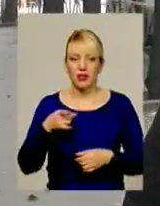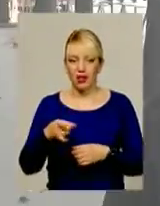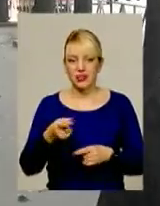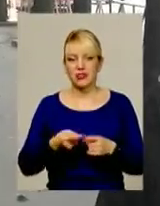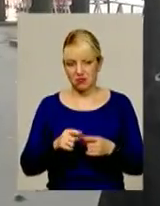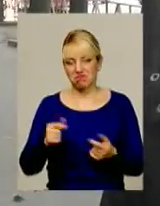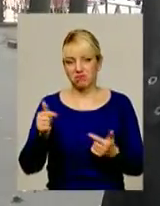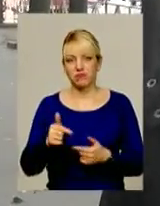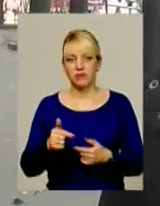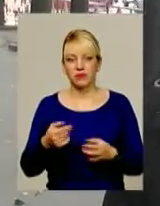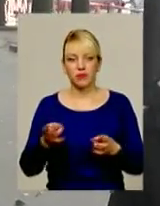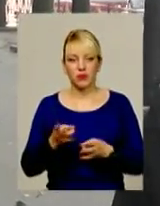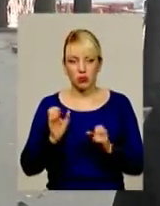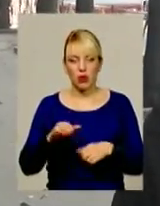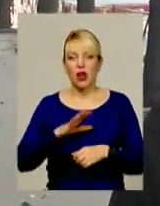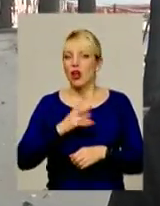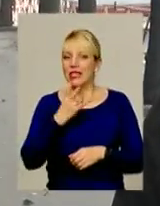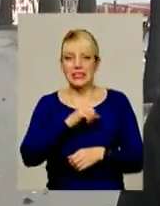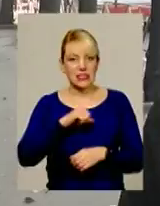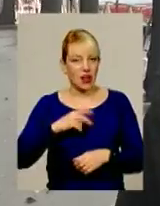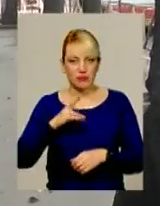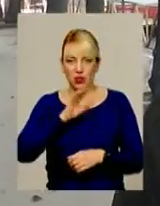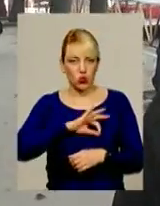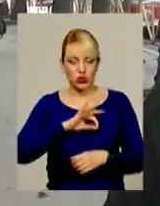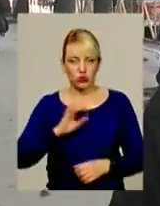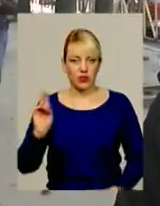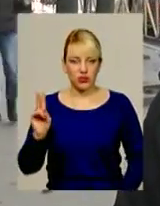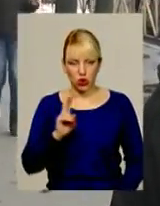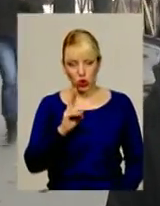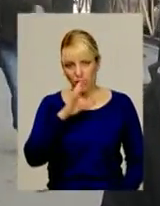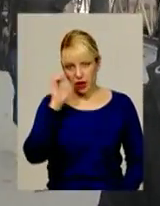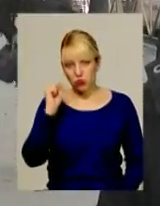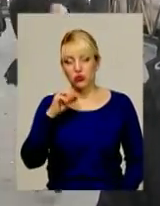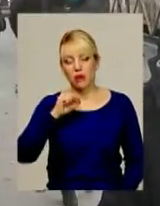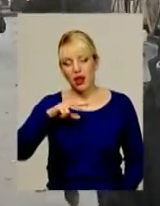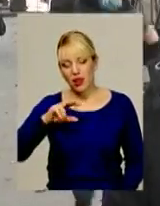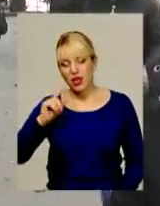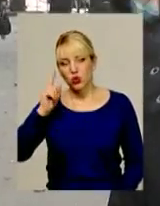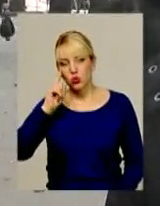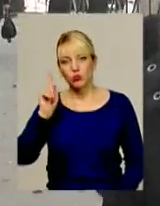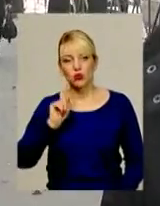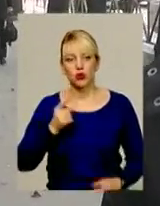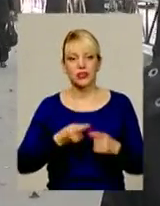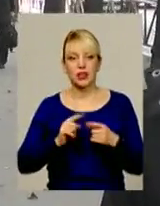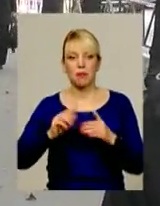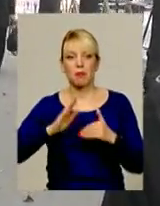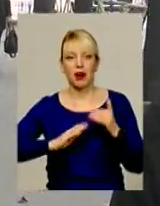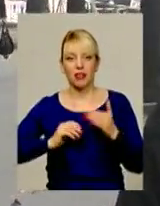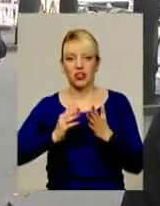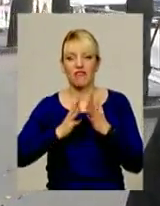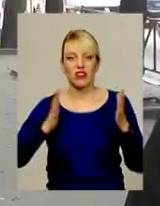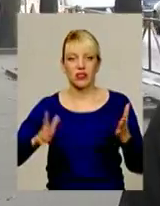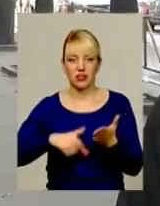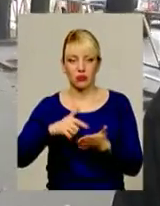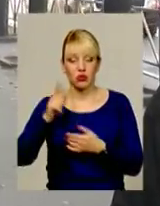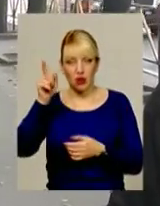в пригоді. Ще ні разу не доводилось користуватись нічним тролейбусом. Але думаю, це ж практика таких великих міст, там в Вінніці є